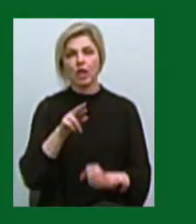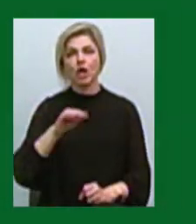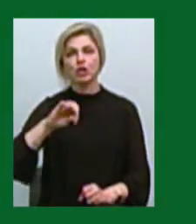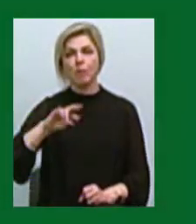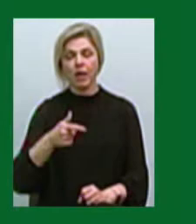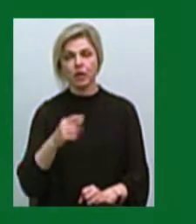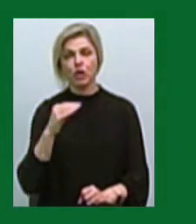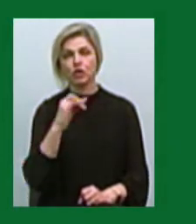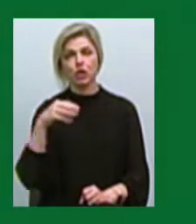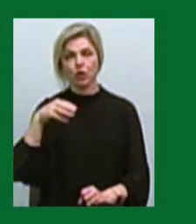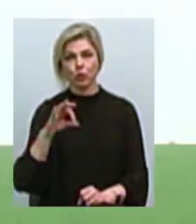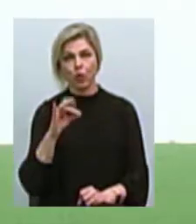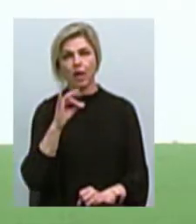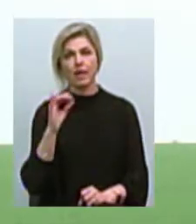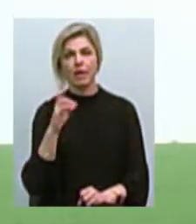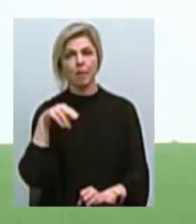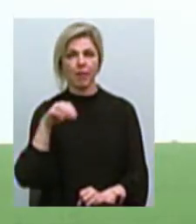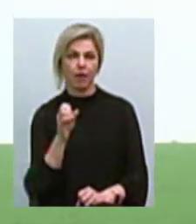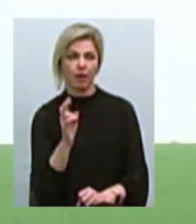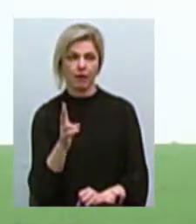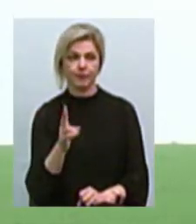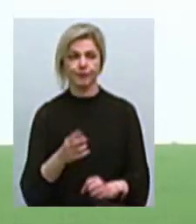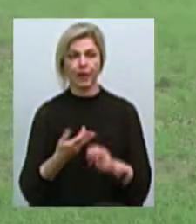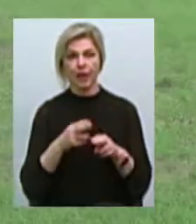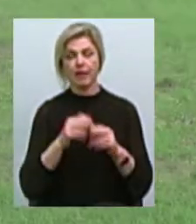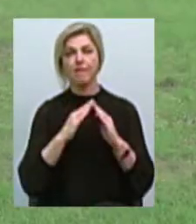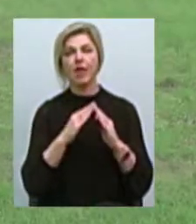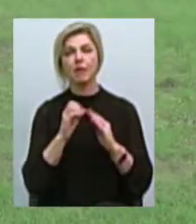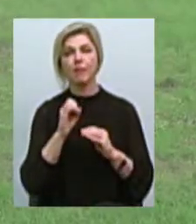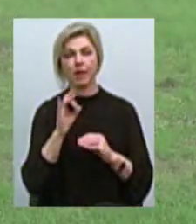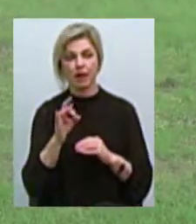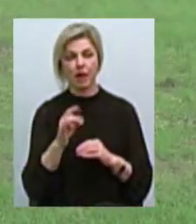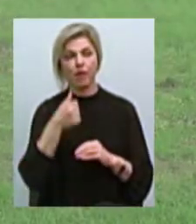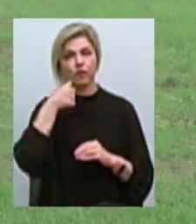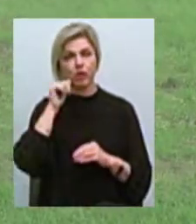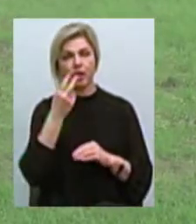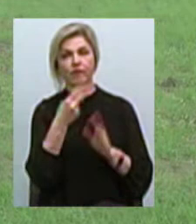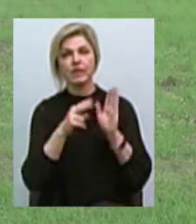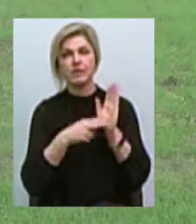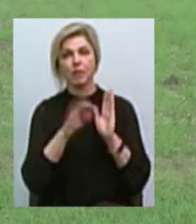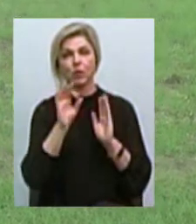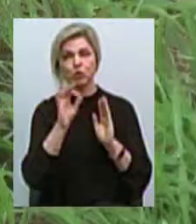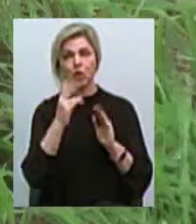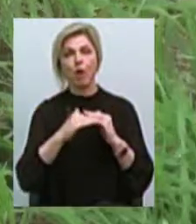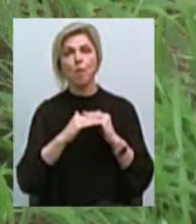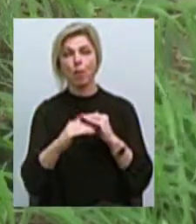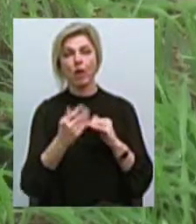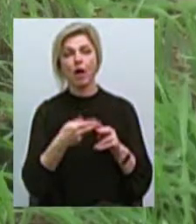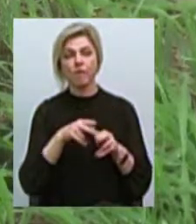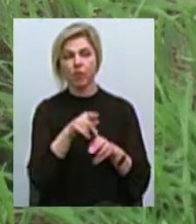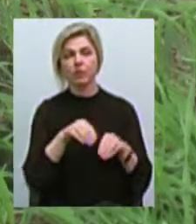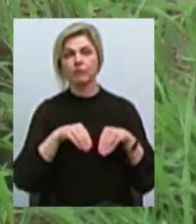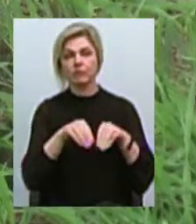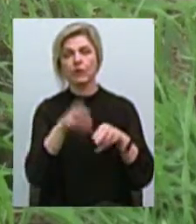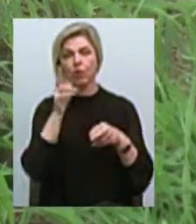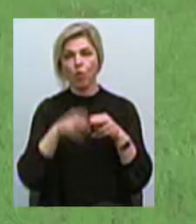ріпака. Це фермер Руслан Нерода. Вчора, 27 жовтня, на полях, які він обробляє, завершилась посівна